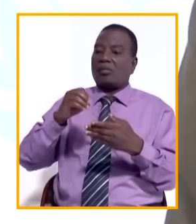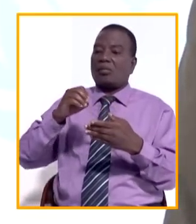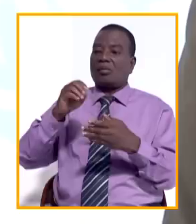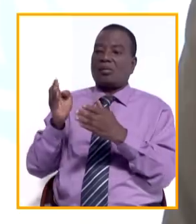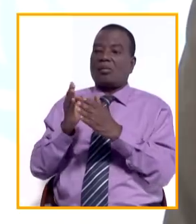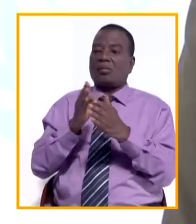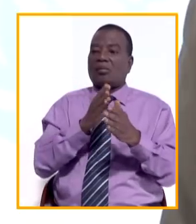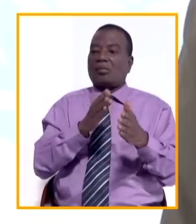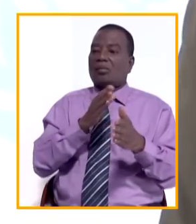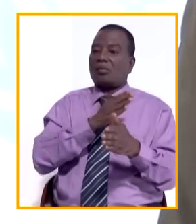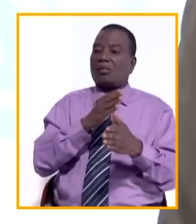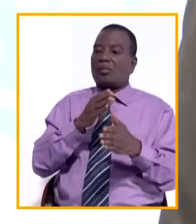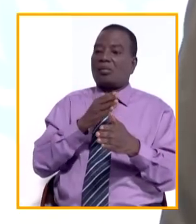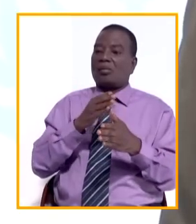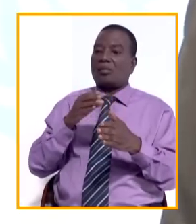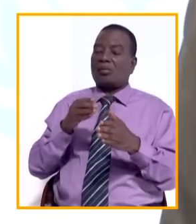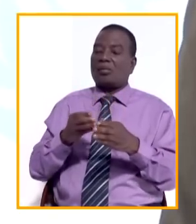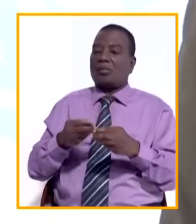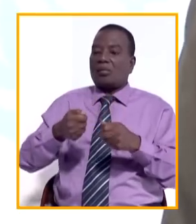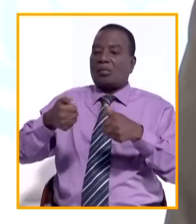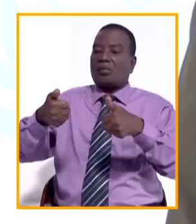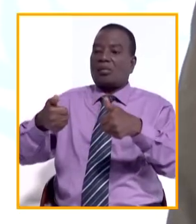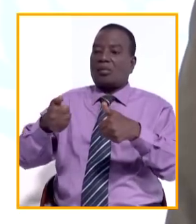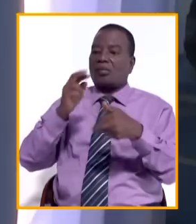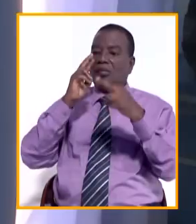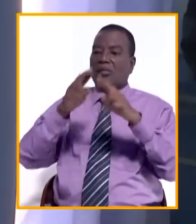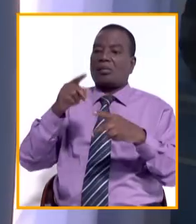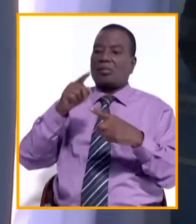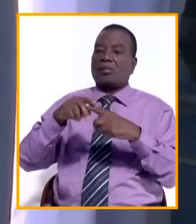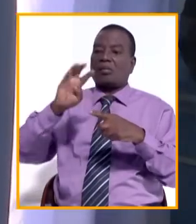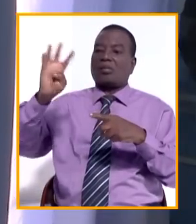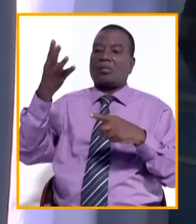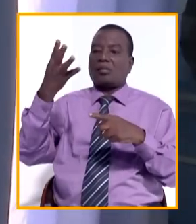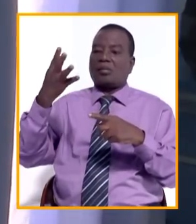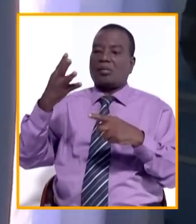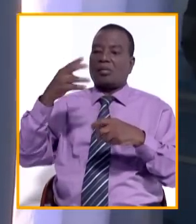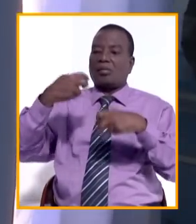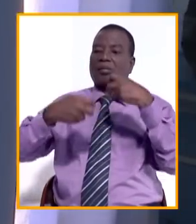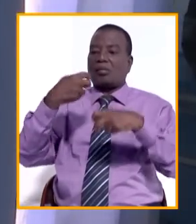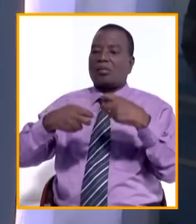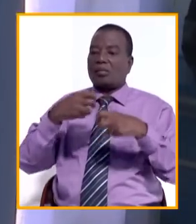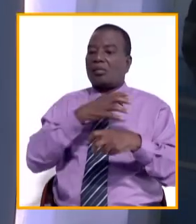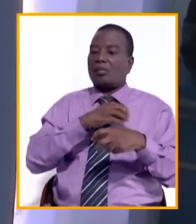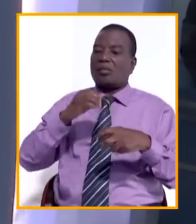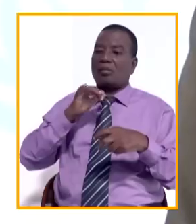termes de préparation et réponse aux urgences, et aussi à répondre à temps. Quatrièmement, il y a la question de la santé de la mère, de l